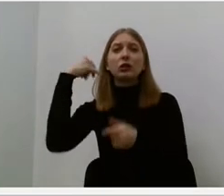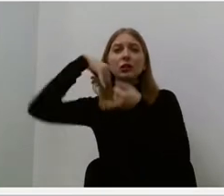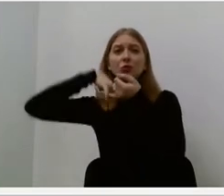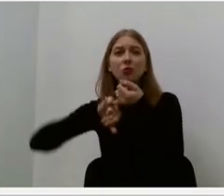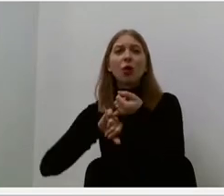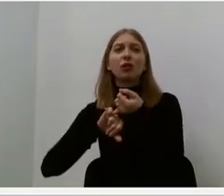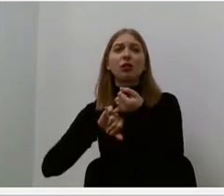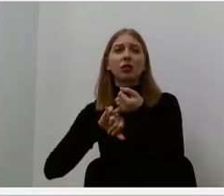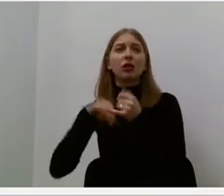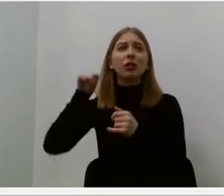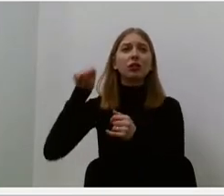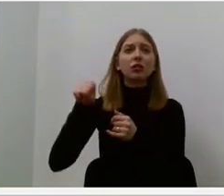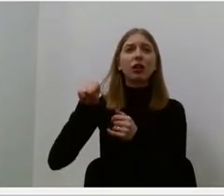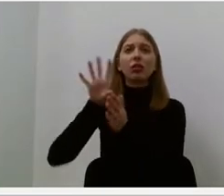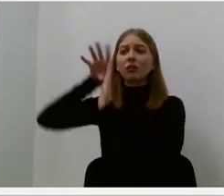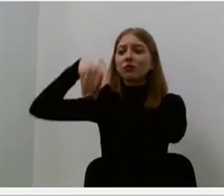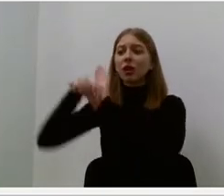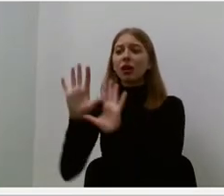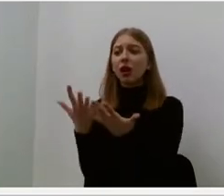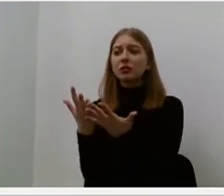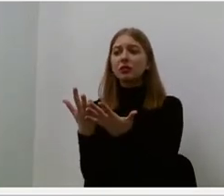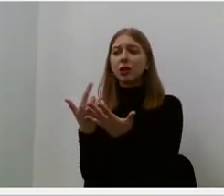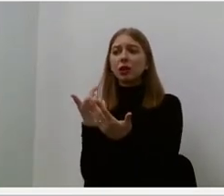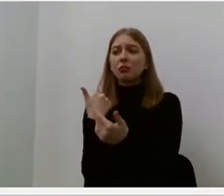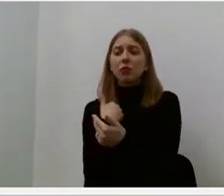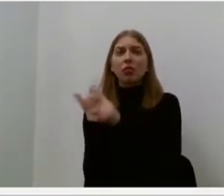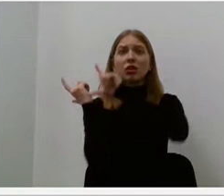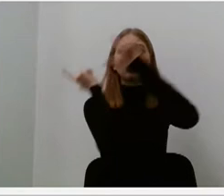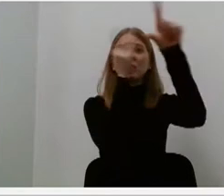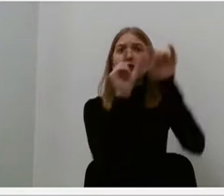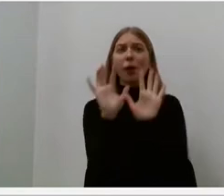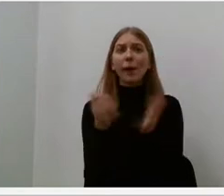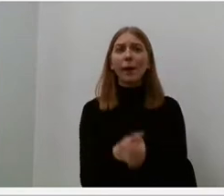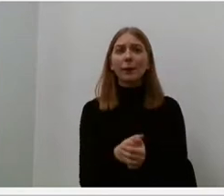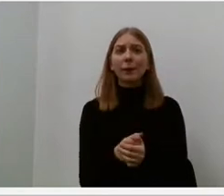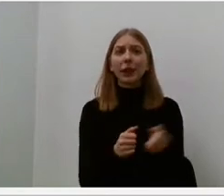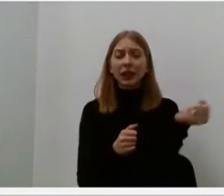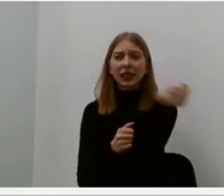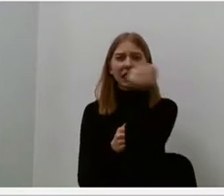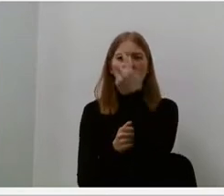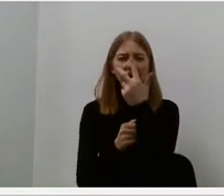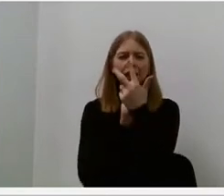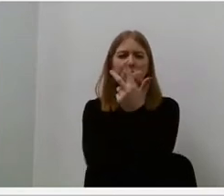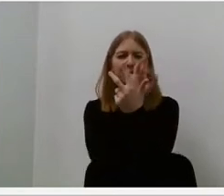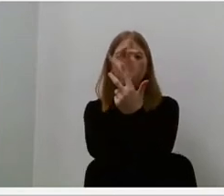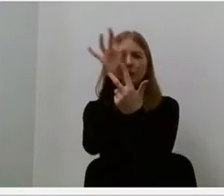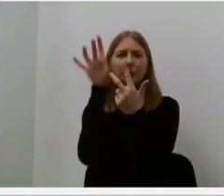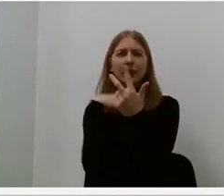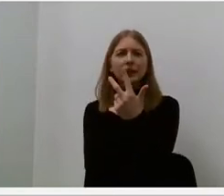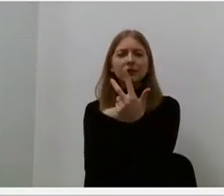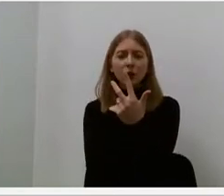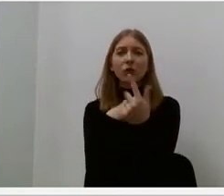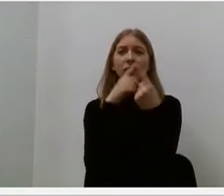slypinčiais turtais. Trys dalykai Marija Gimbutinai svarbus. Lietuva,